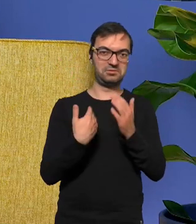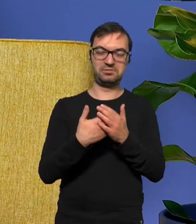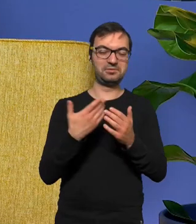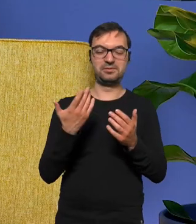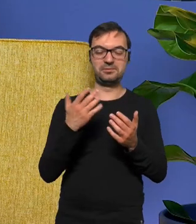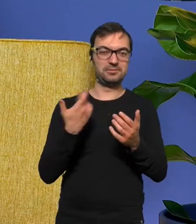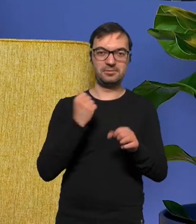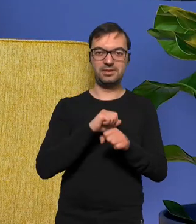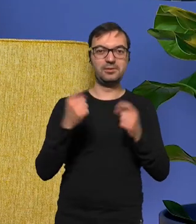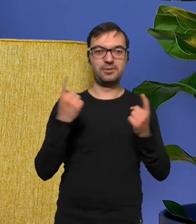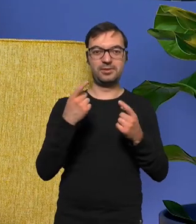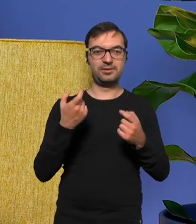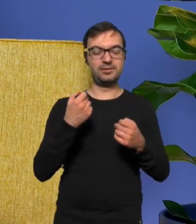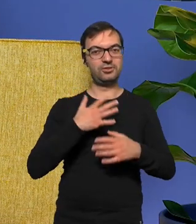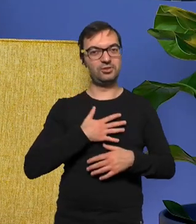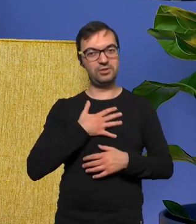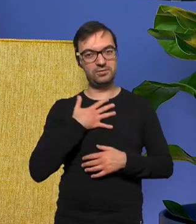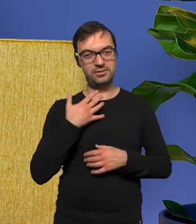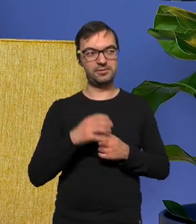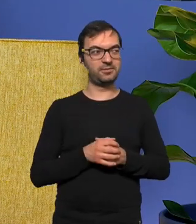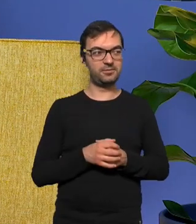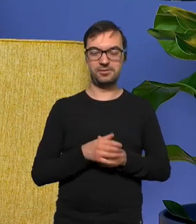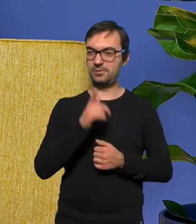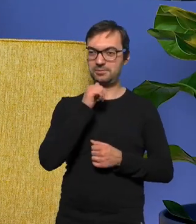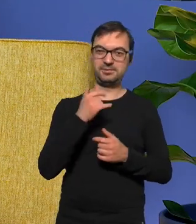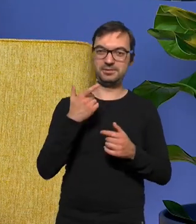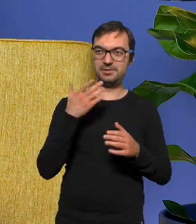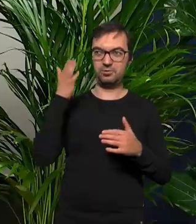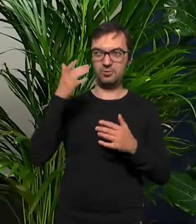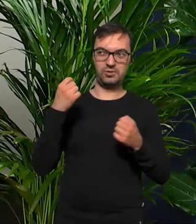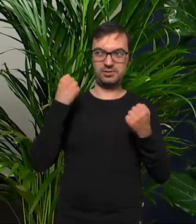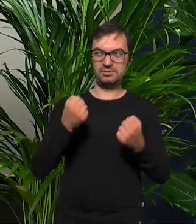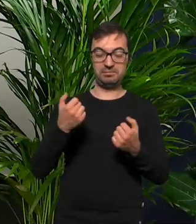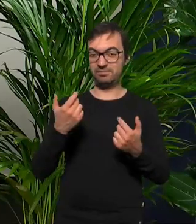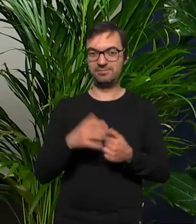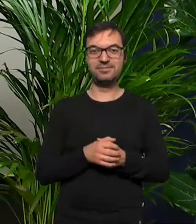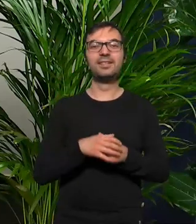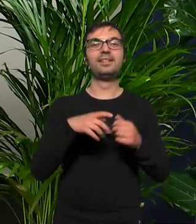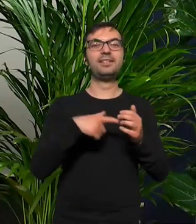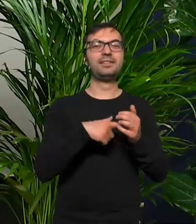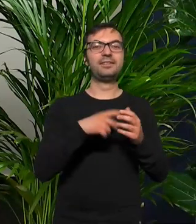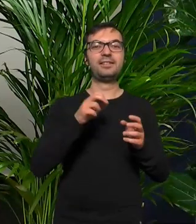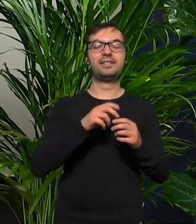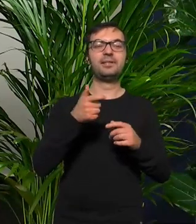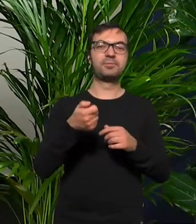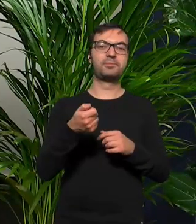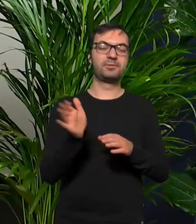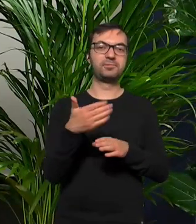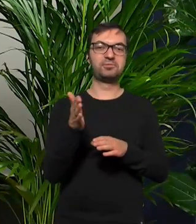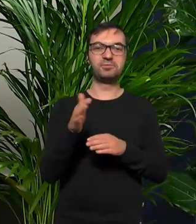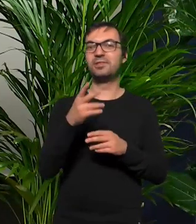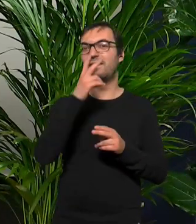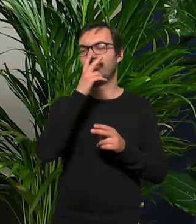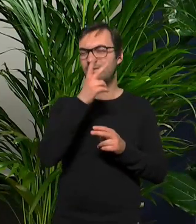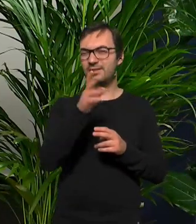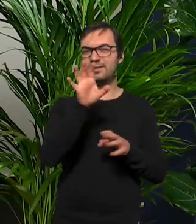taka sytuacja która z jednej strony jest niepokojąca bo nie wiesz taka dystopia tak jakaś przyszłość może trochę tak i skaczesz po tych kanałach i niby